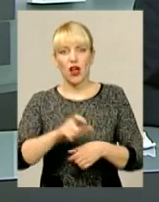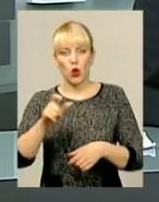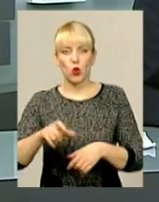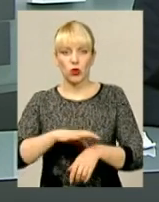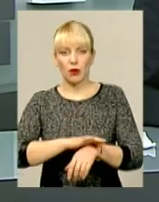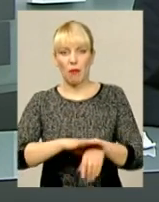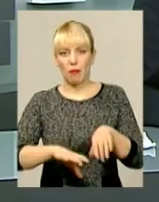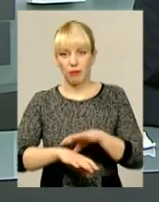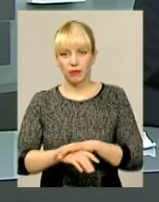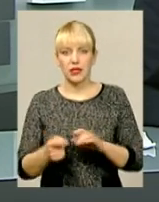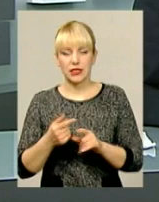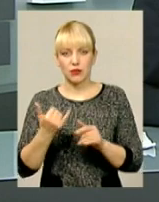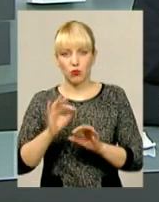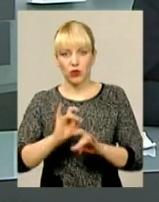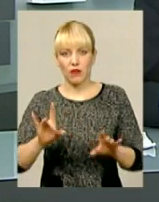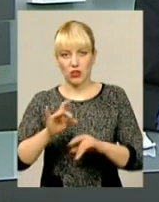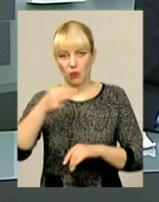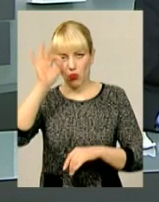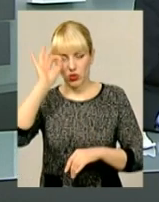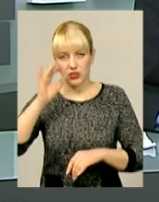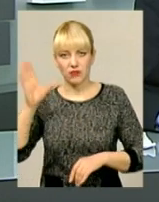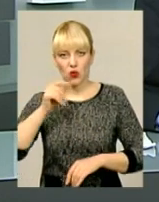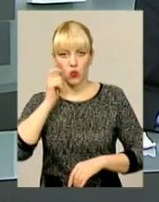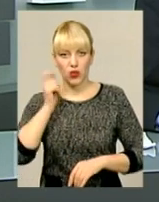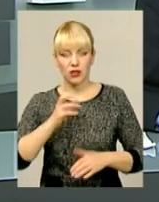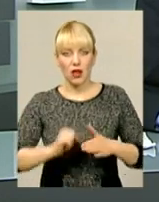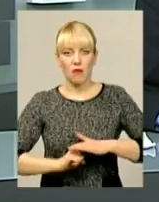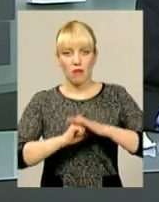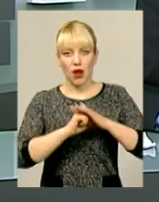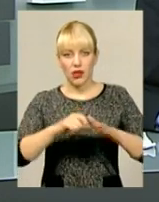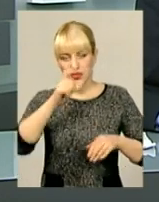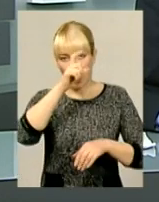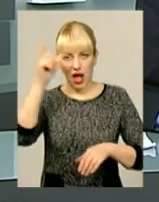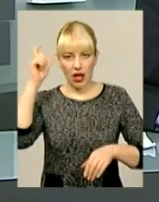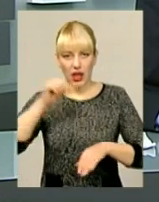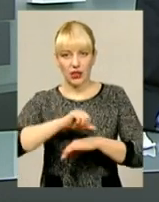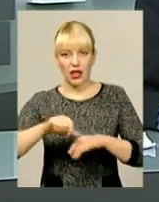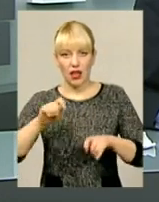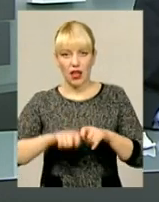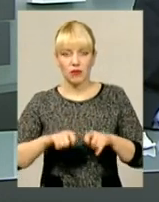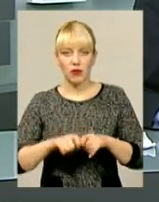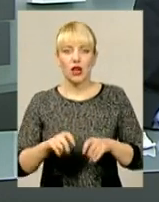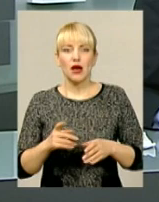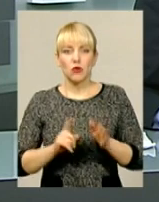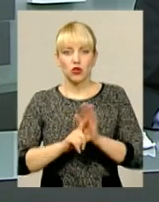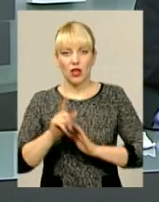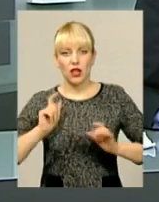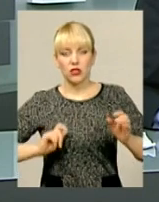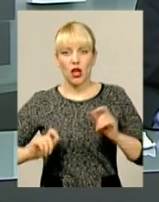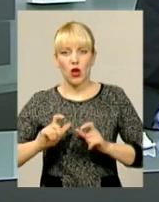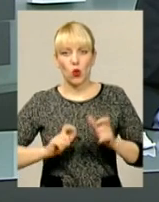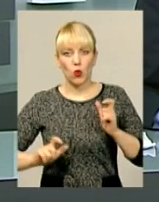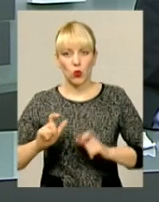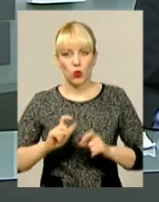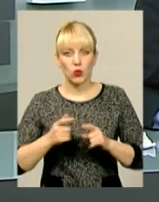поліціянтів з усієї України. Відсьогодні на базі прикордонної академії стартують курси кримінального аналізу та аналізу ризиків